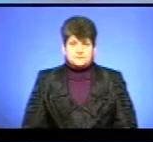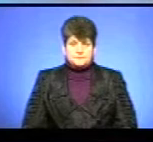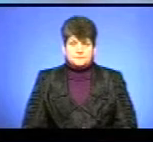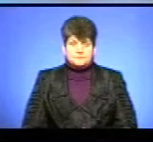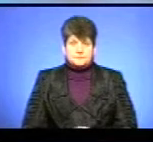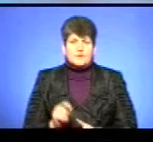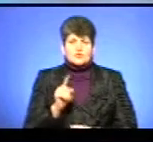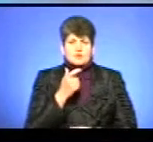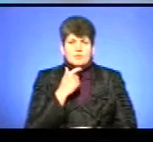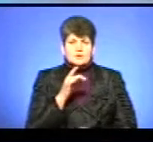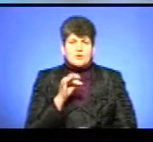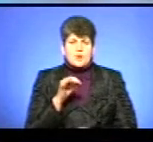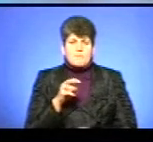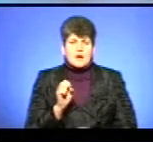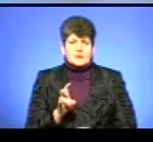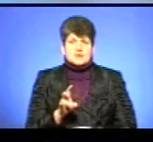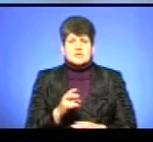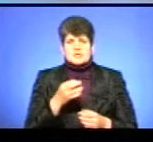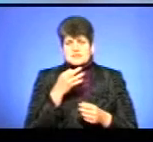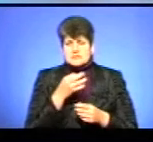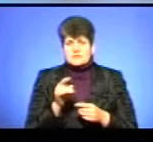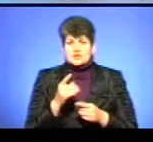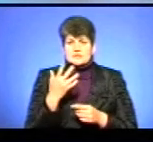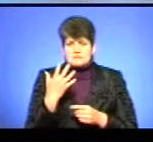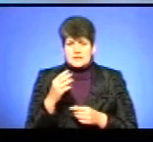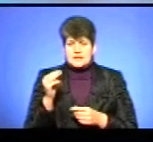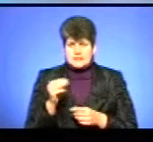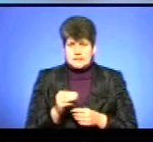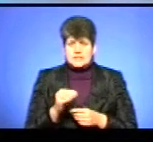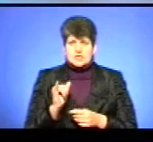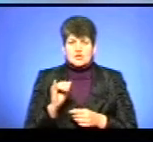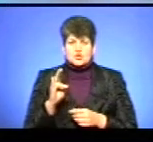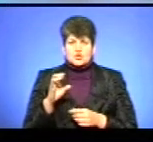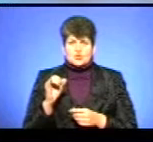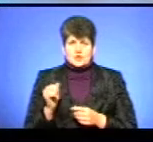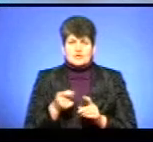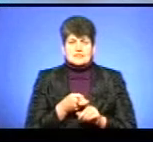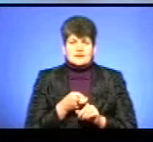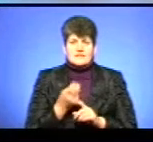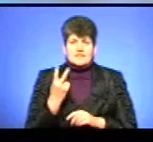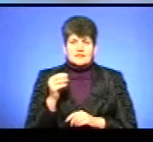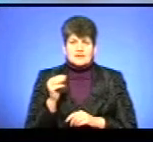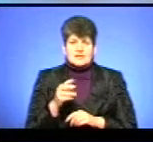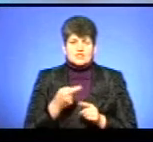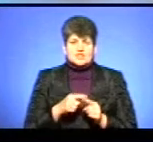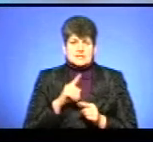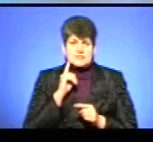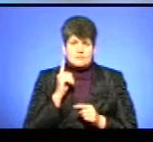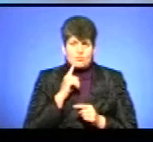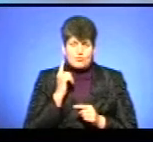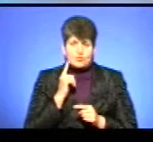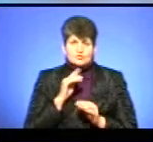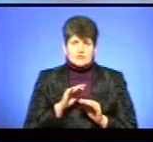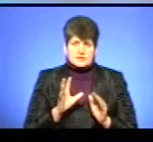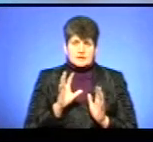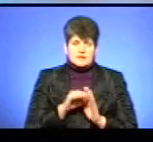Ще пан Роман нам в телефонній розмові сказав, що з 5 тисяч інсулінозалежних, 2 тисячі – це молодь, в тому числі і